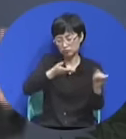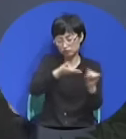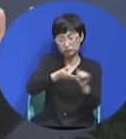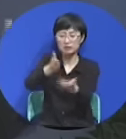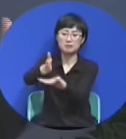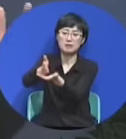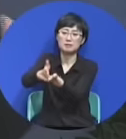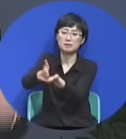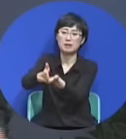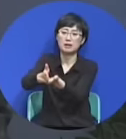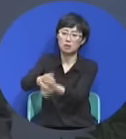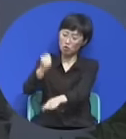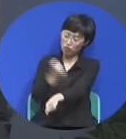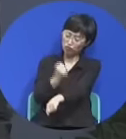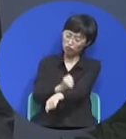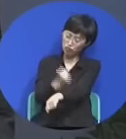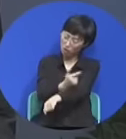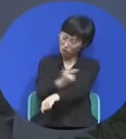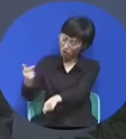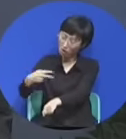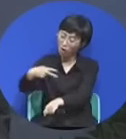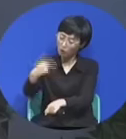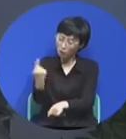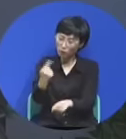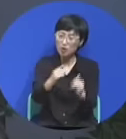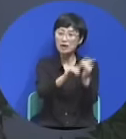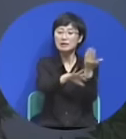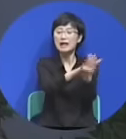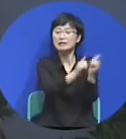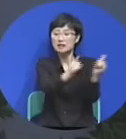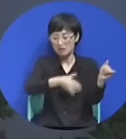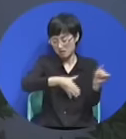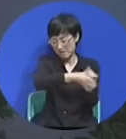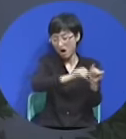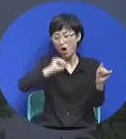아무리 큰 공이라도 사람 어렵게 만드는 걸 하지 마라.